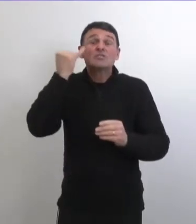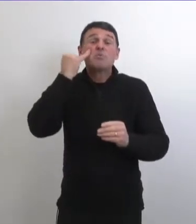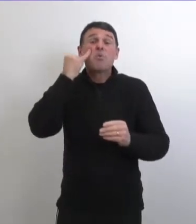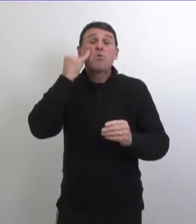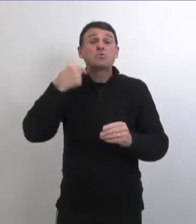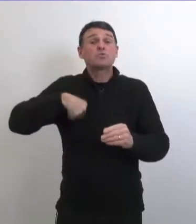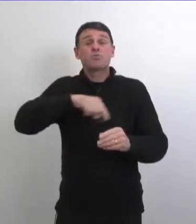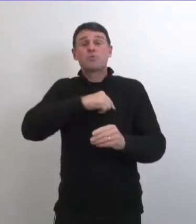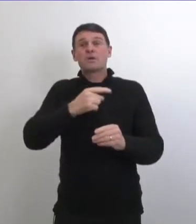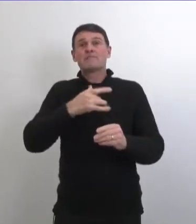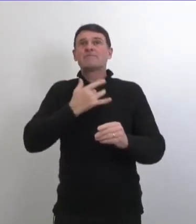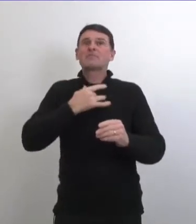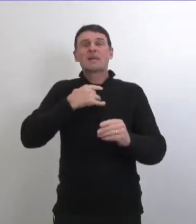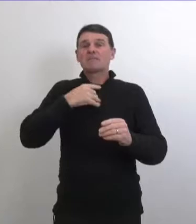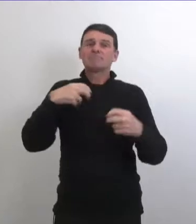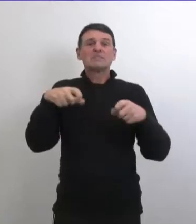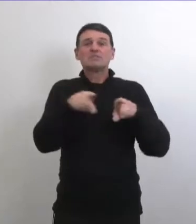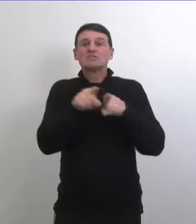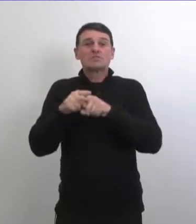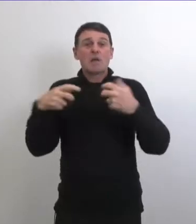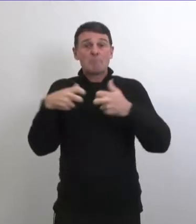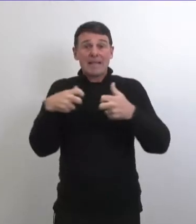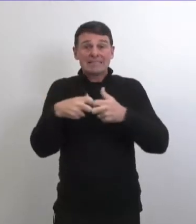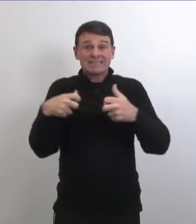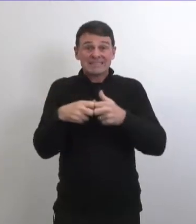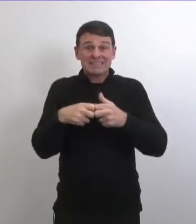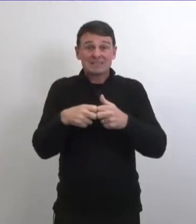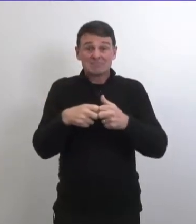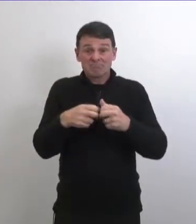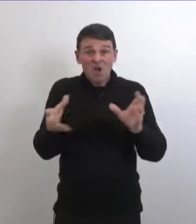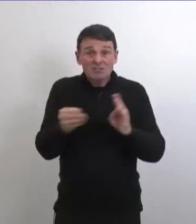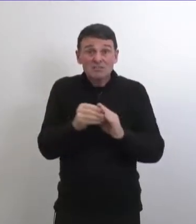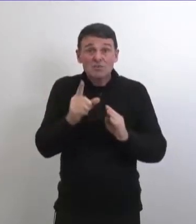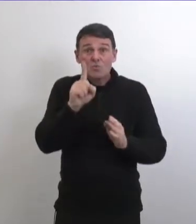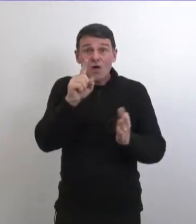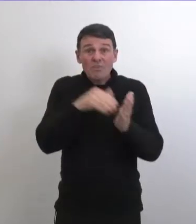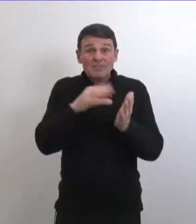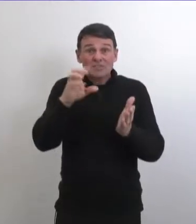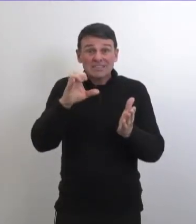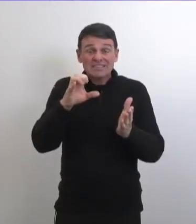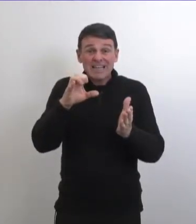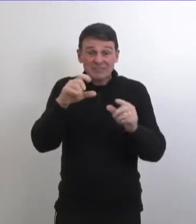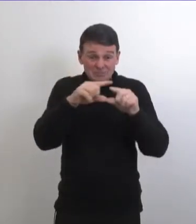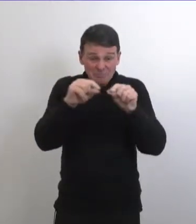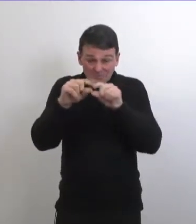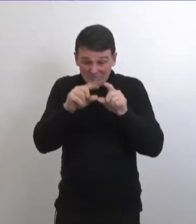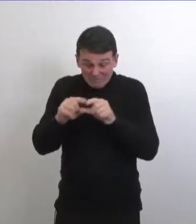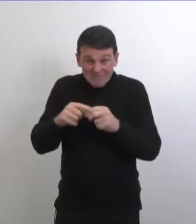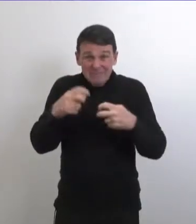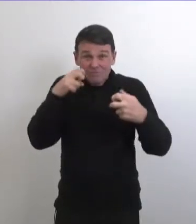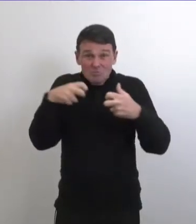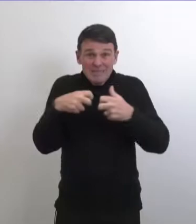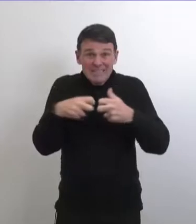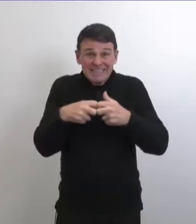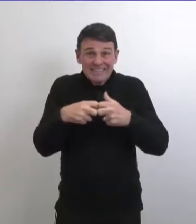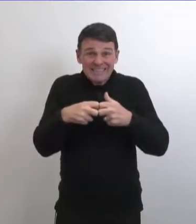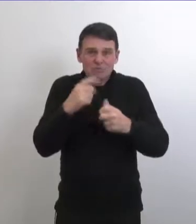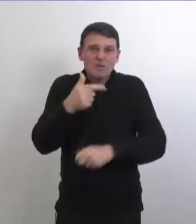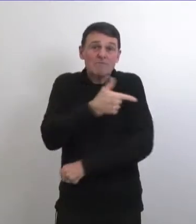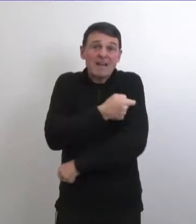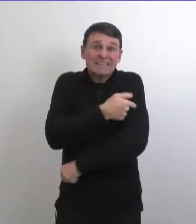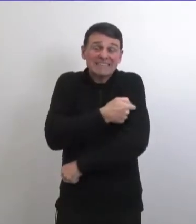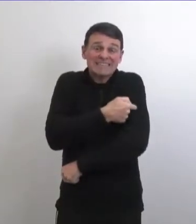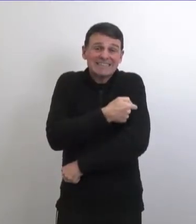'hui c'est un véritable puzzle le manitoba est vraiment un tout petit